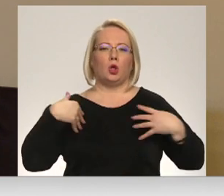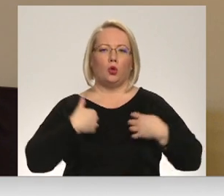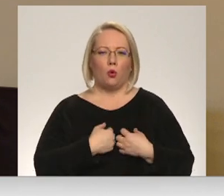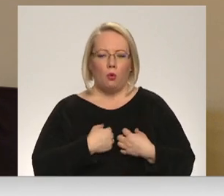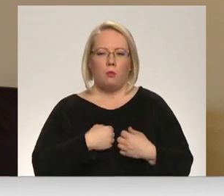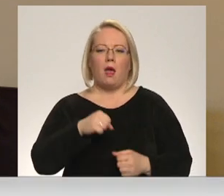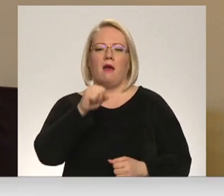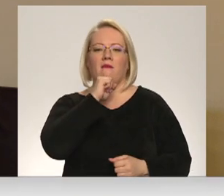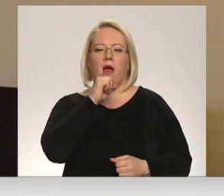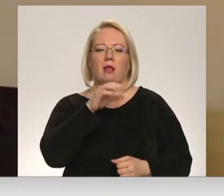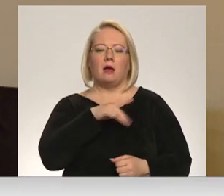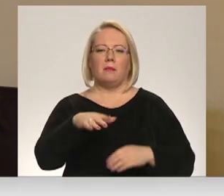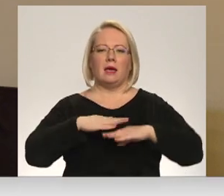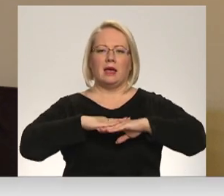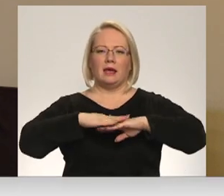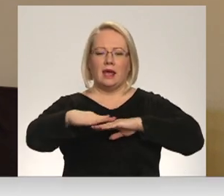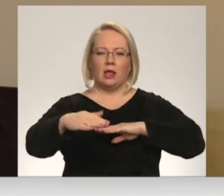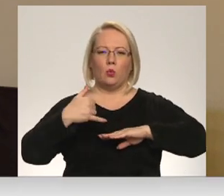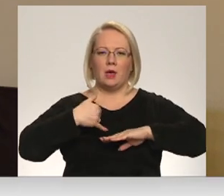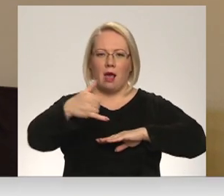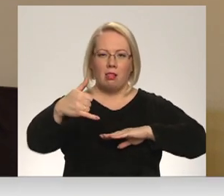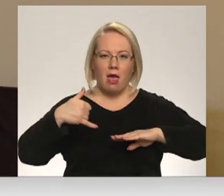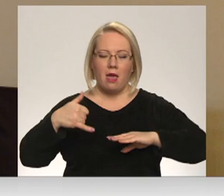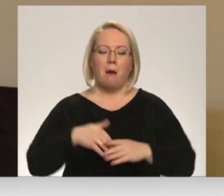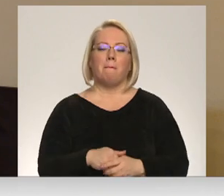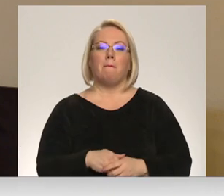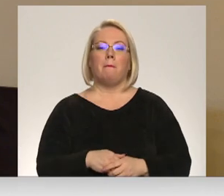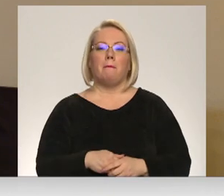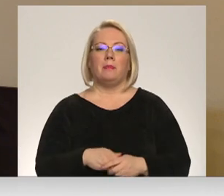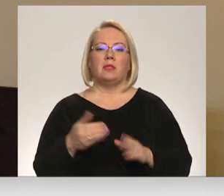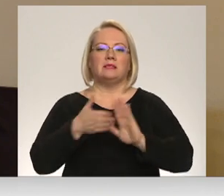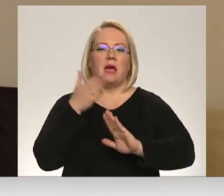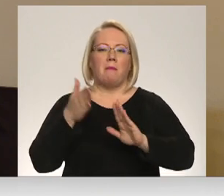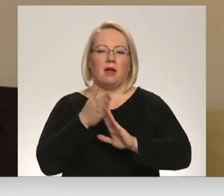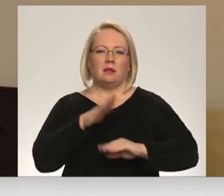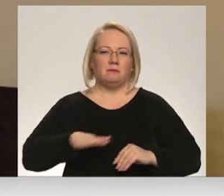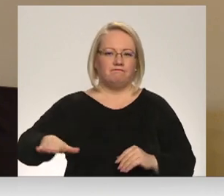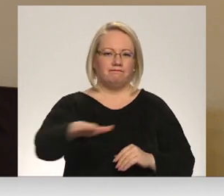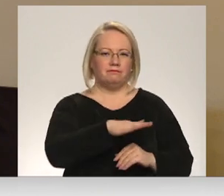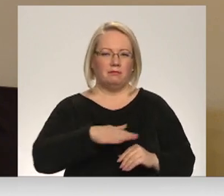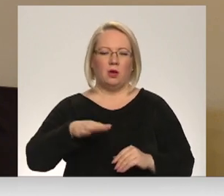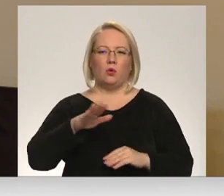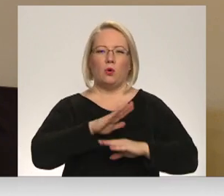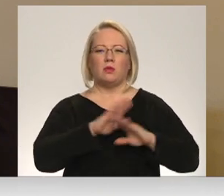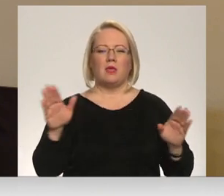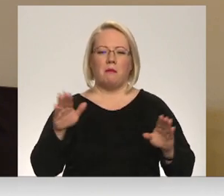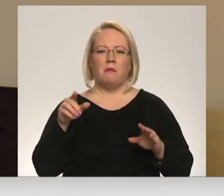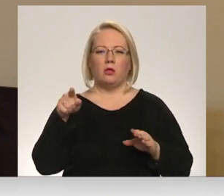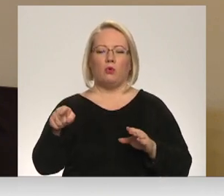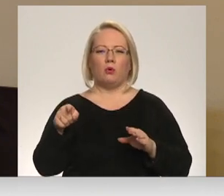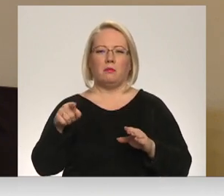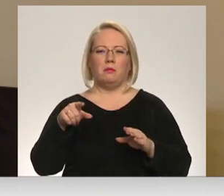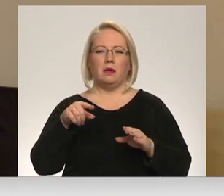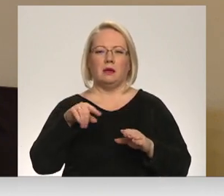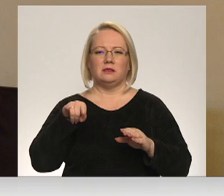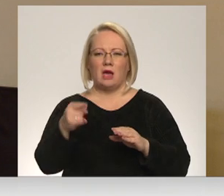birmākārtā ielēja šeit grīdu. Mēs te ielējām no cementa, jo tur palika neieliet un tur var iekrist